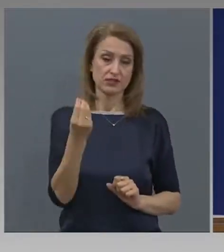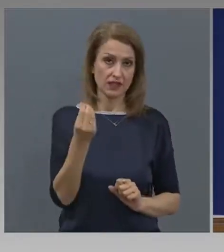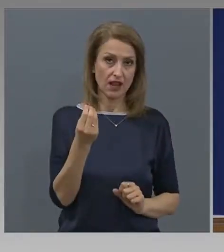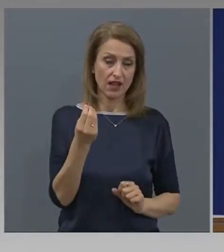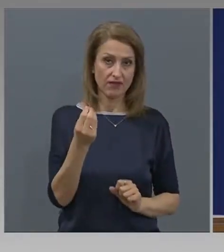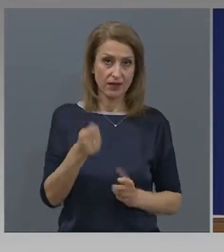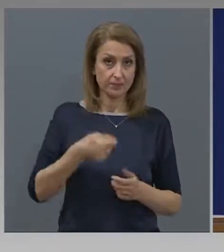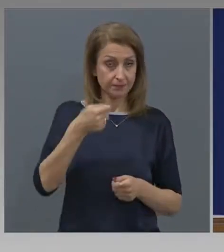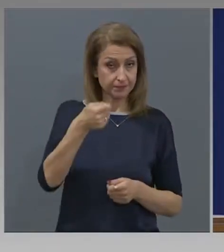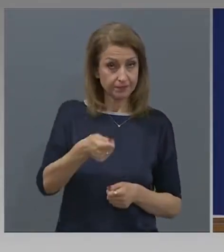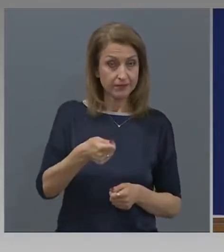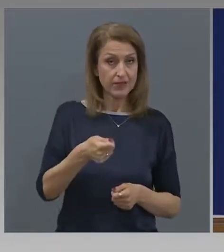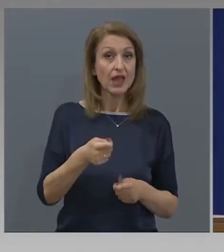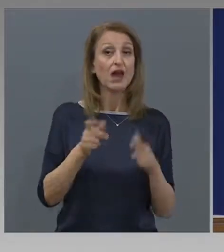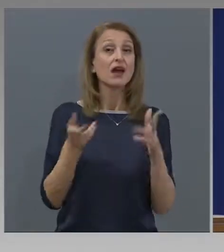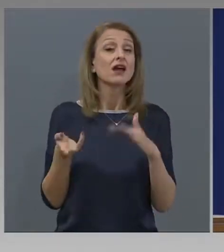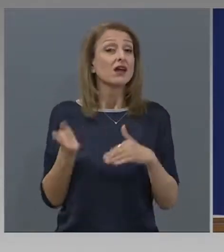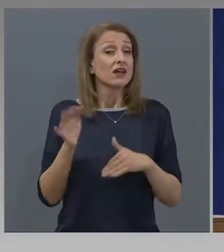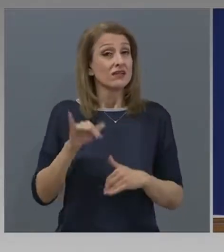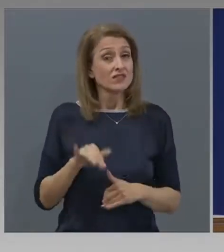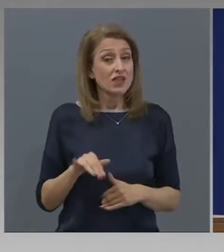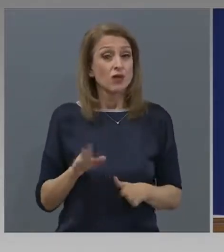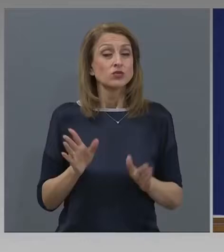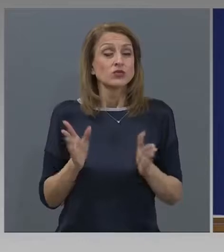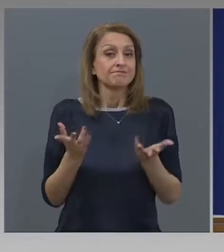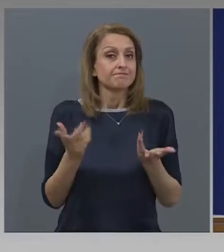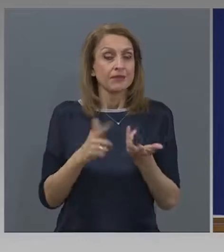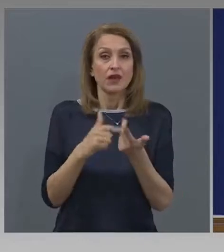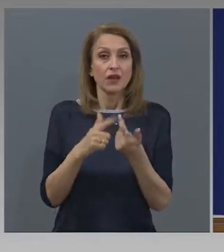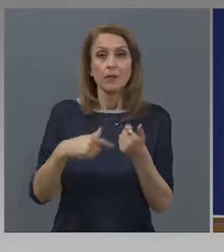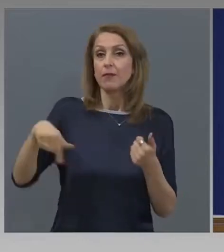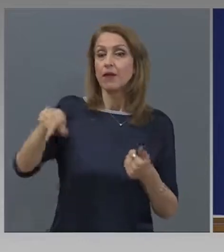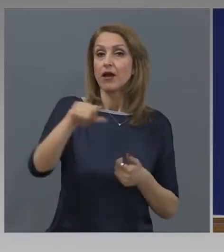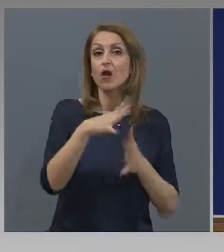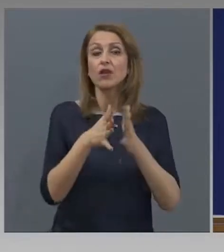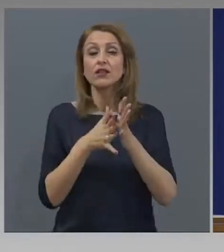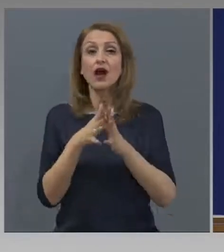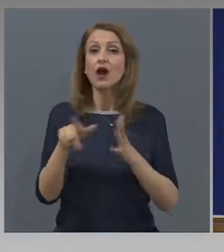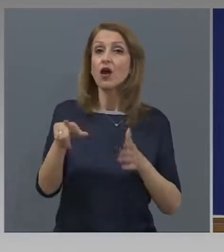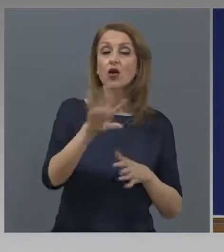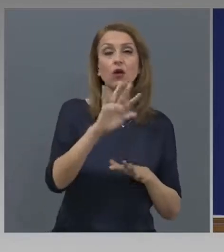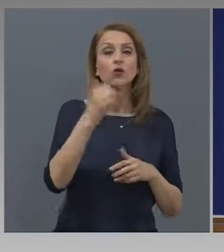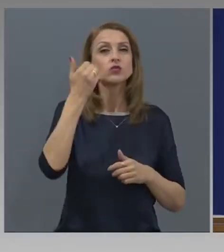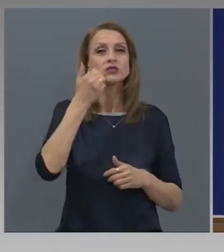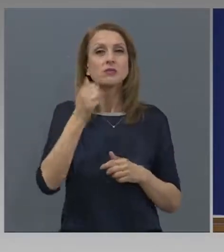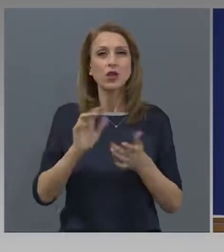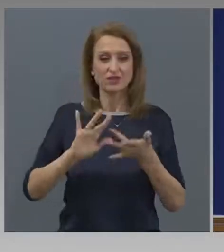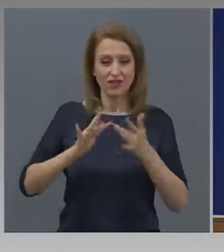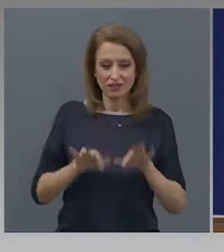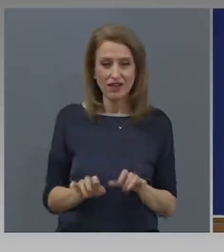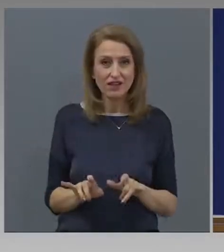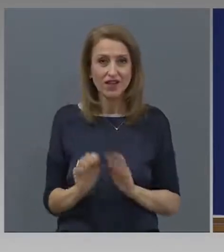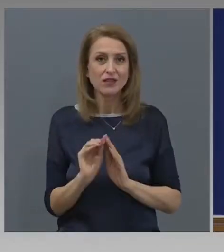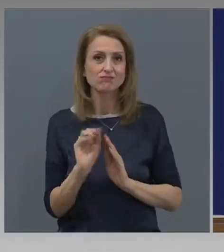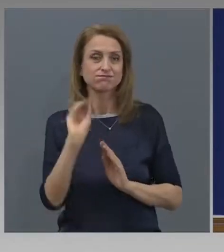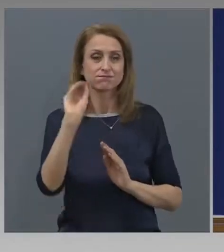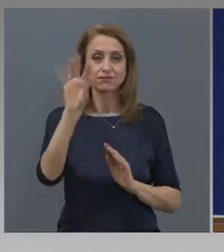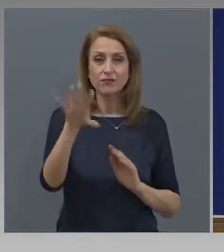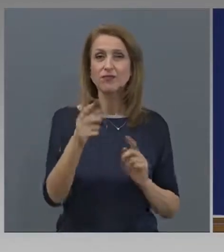Все още, за съжаление, броя на хората, които използват електронни услуги е много малък.